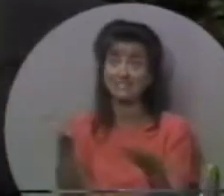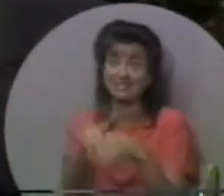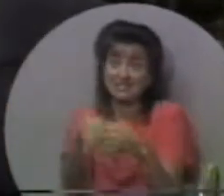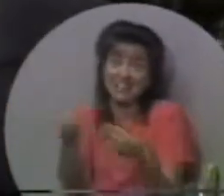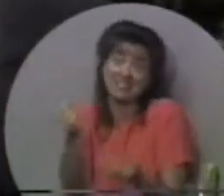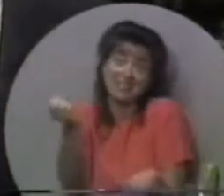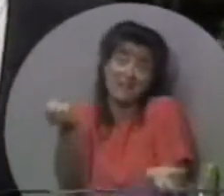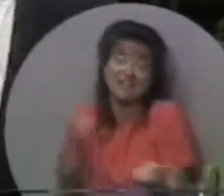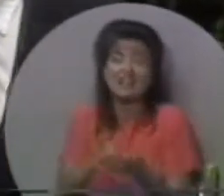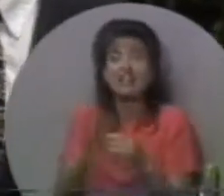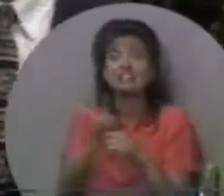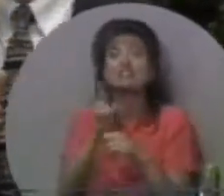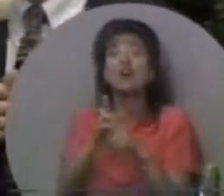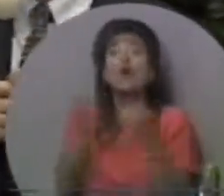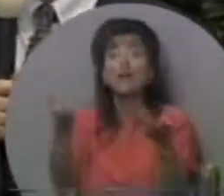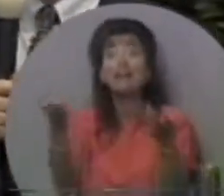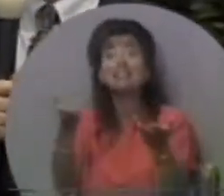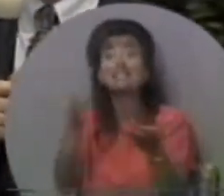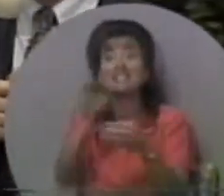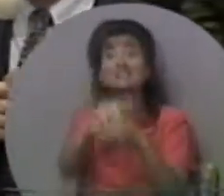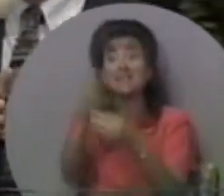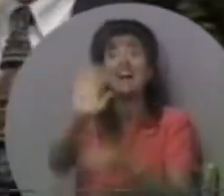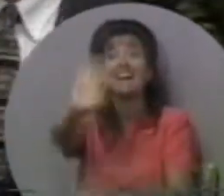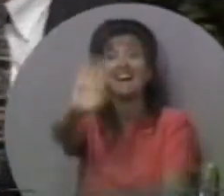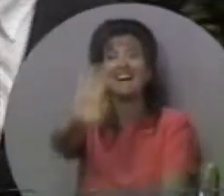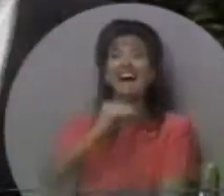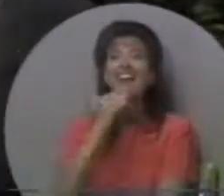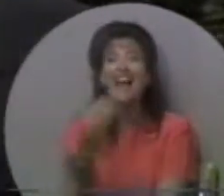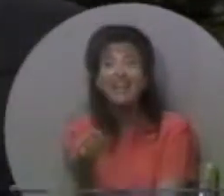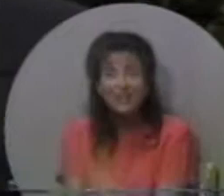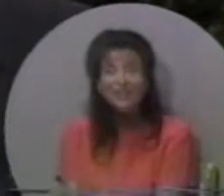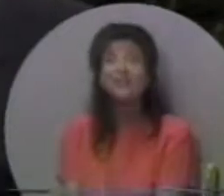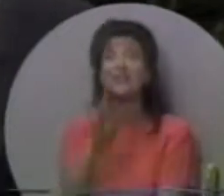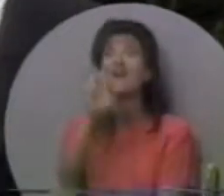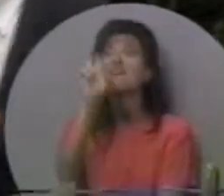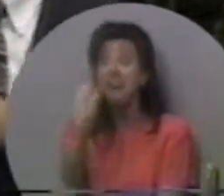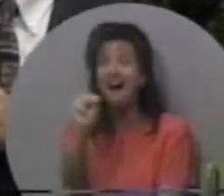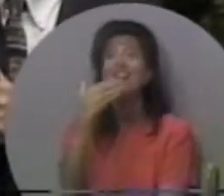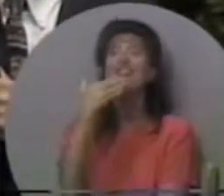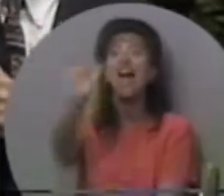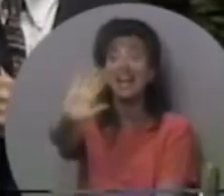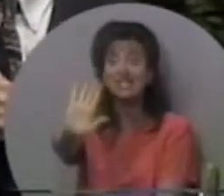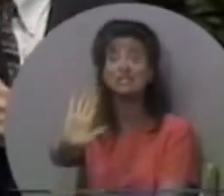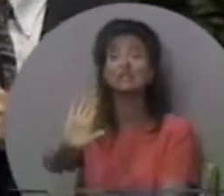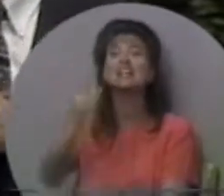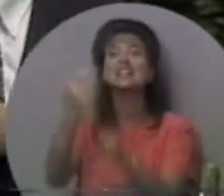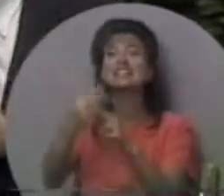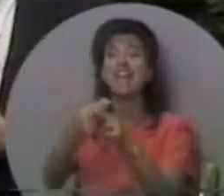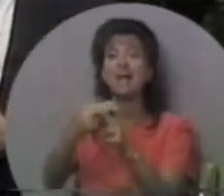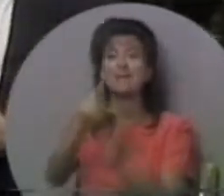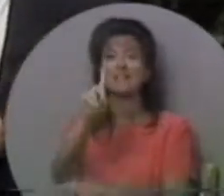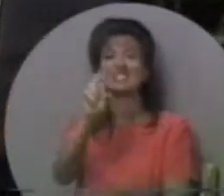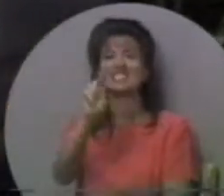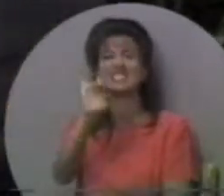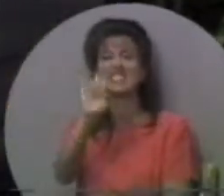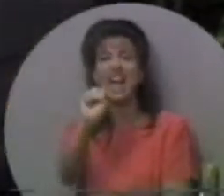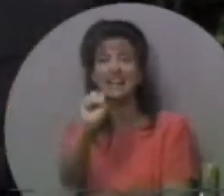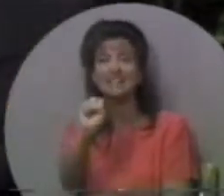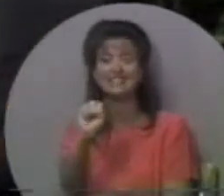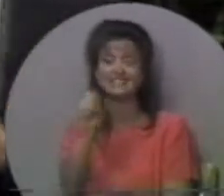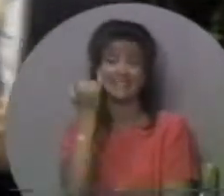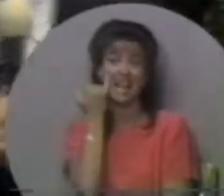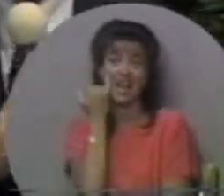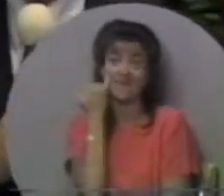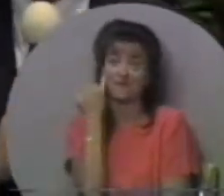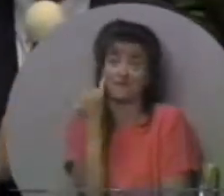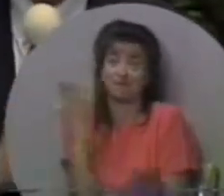Я не знаю, чи Рон тут. А, він тут, Рон тут. Дякую тобі. Дякую. Його звати